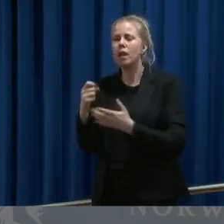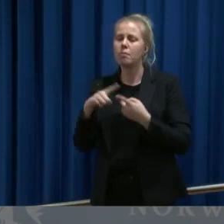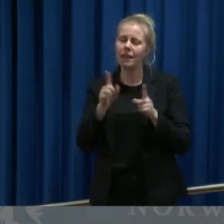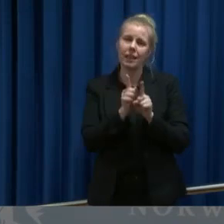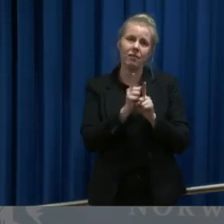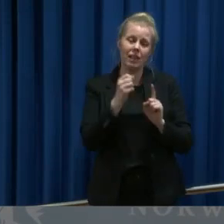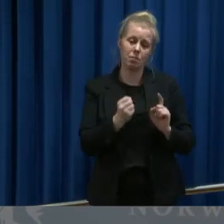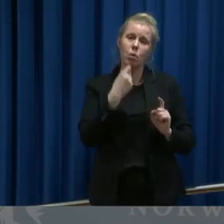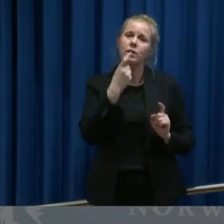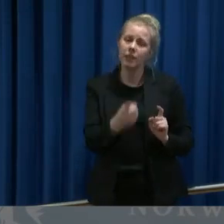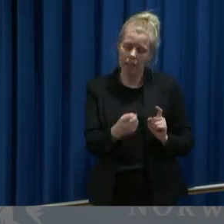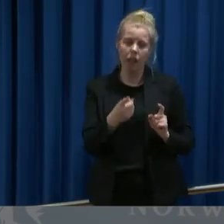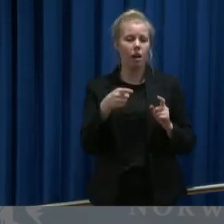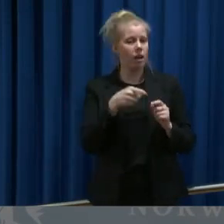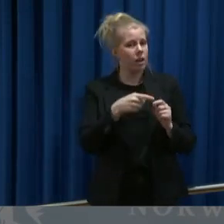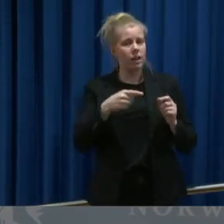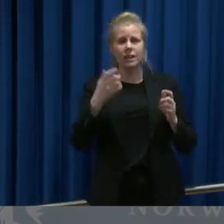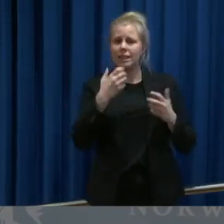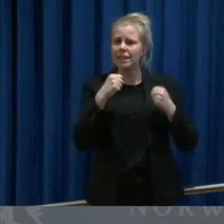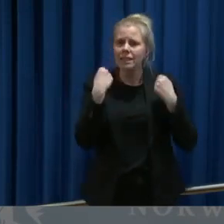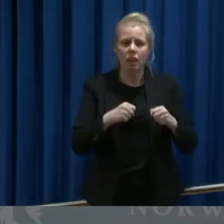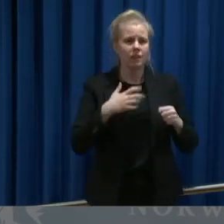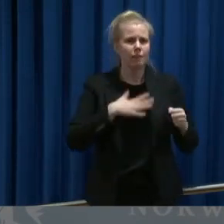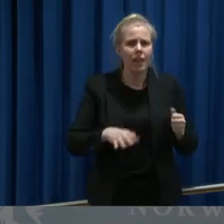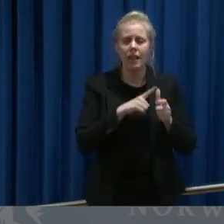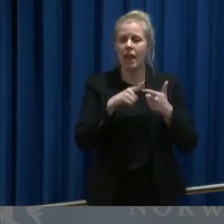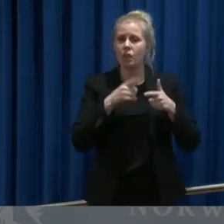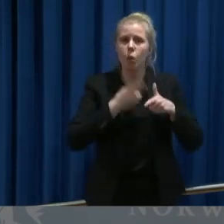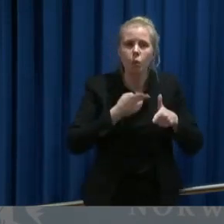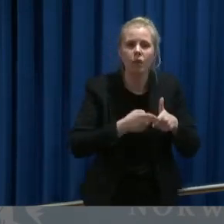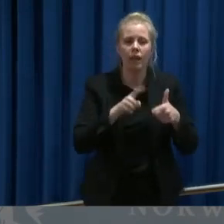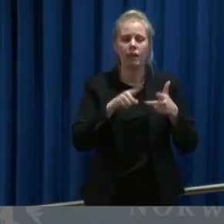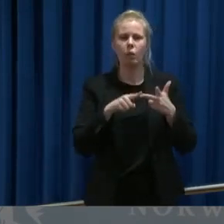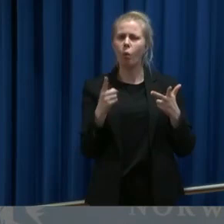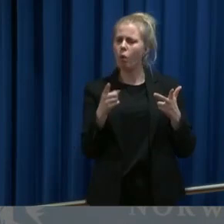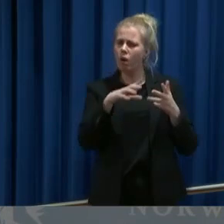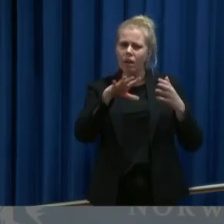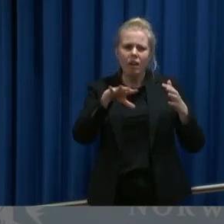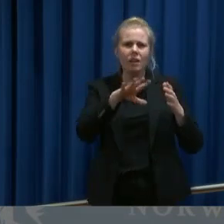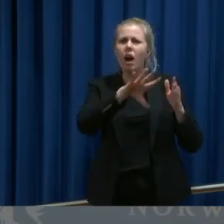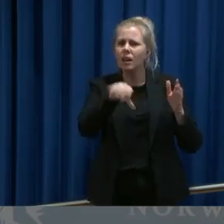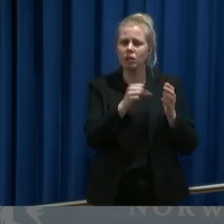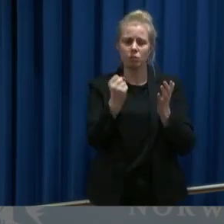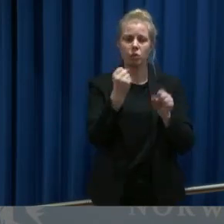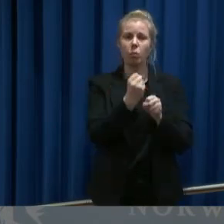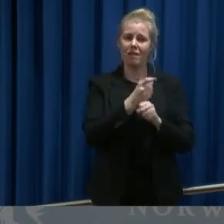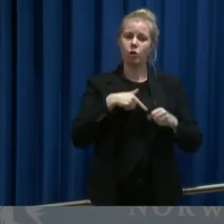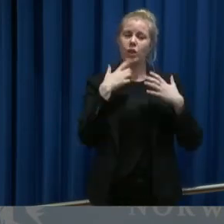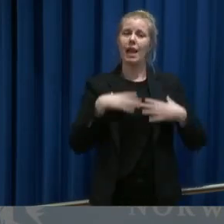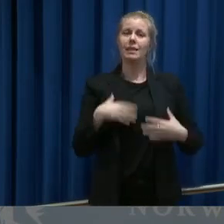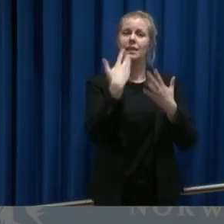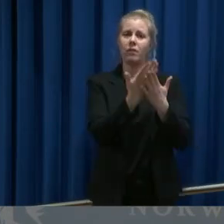innstallsviljen, utholdenheten og tålmodigheten til alle som jobber i helsevesenet vårt. Det skal vi være